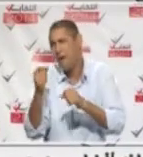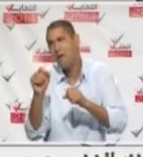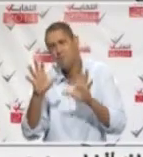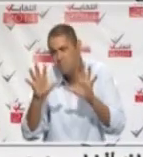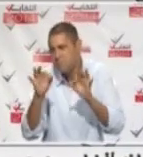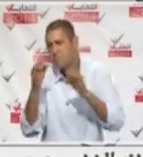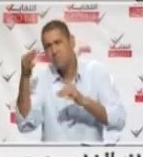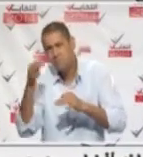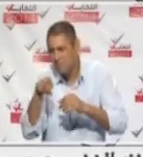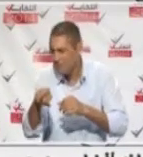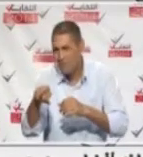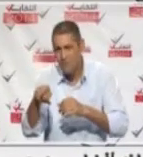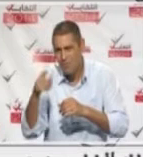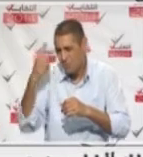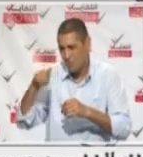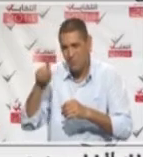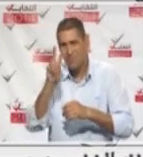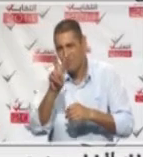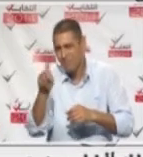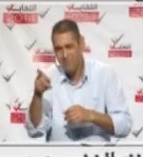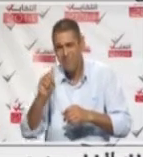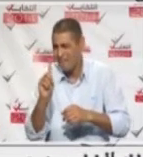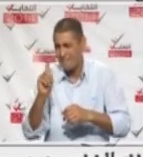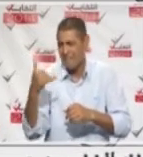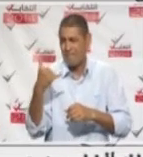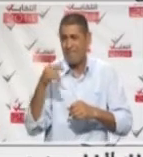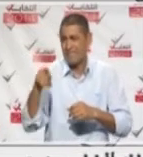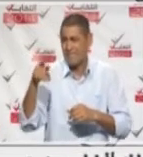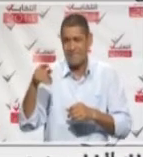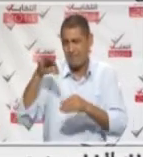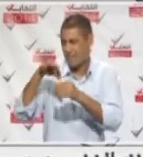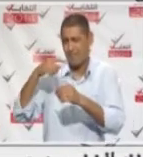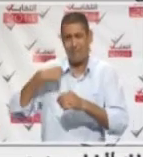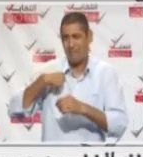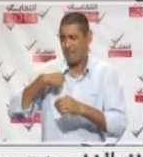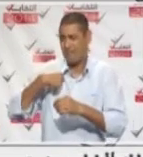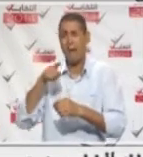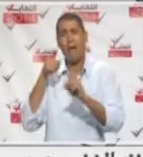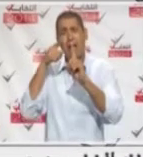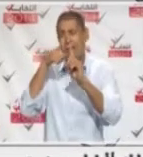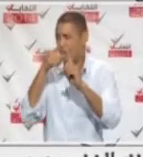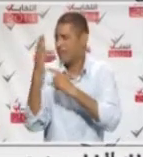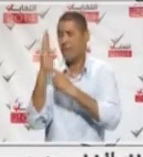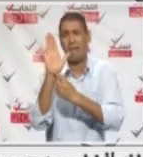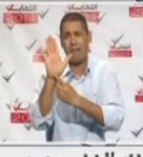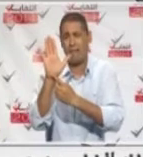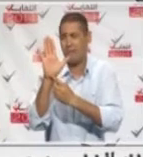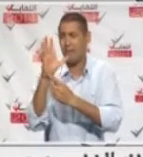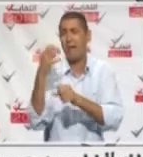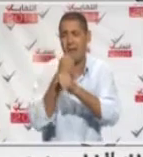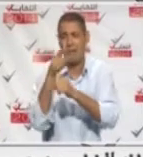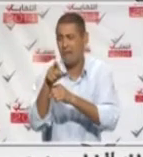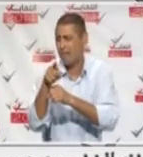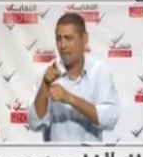حاجة باهية وانجلس كبيل البنعروس مش لازم تنتخبونا حاط ومش هدف مننا متاعنا الاساسي انو نترشحوا انو نطلعوا وانو نفكوا